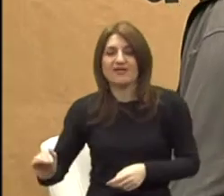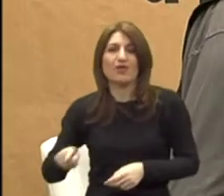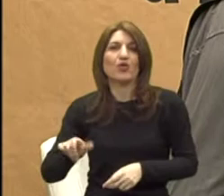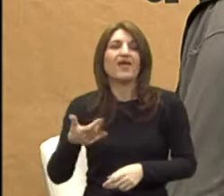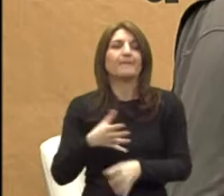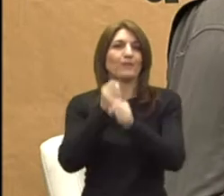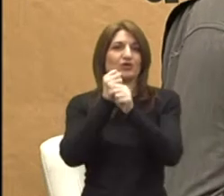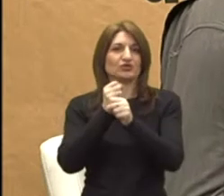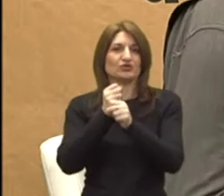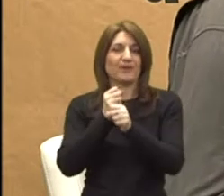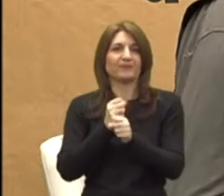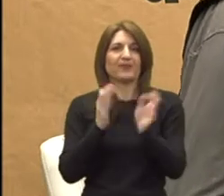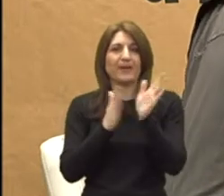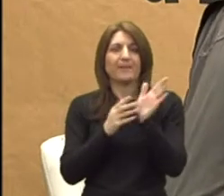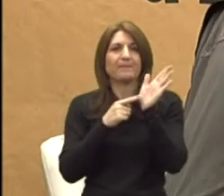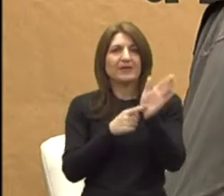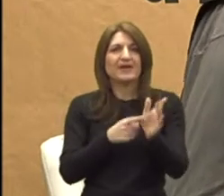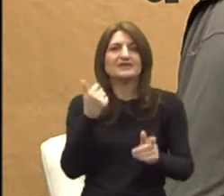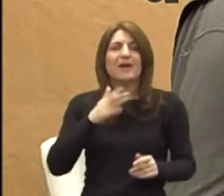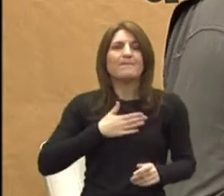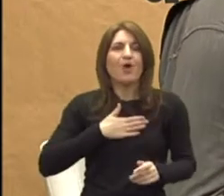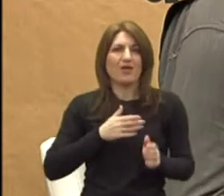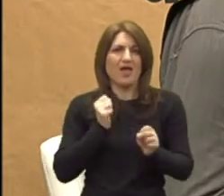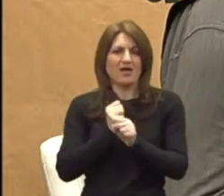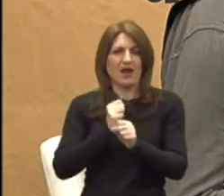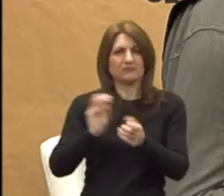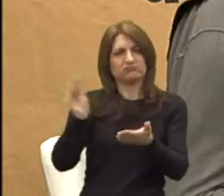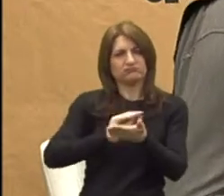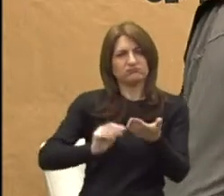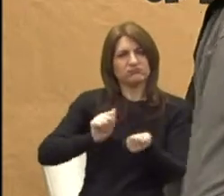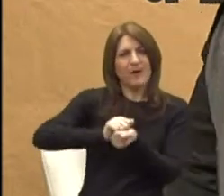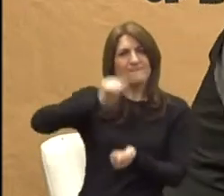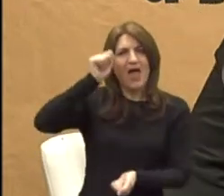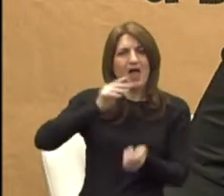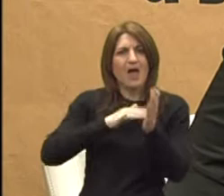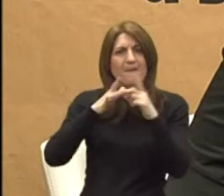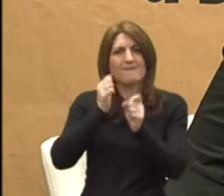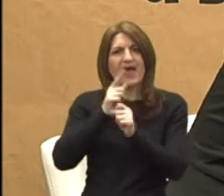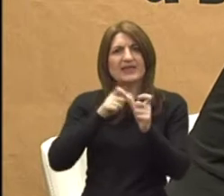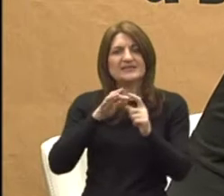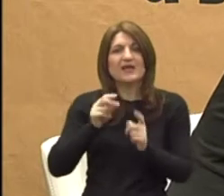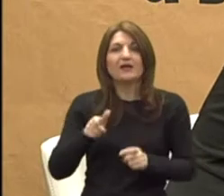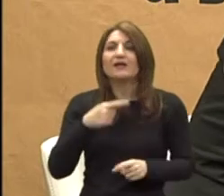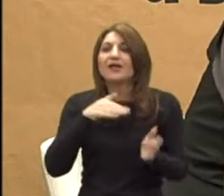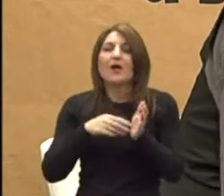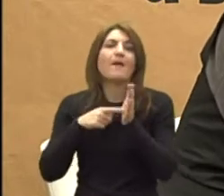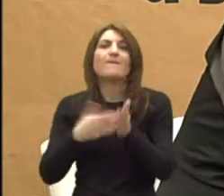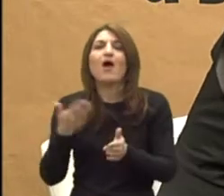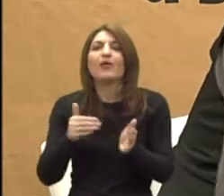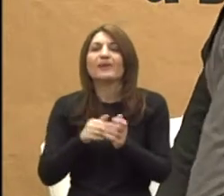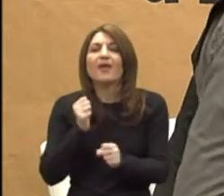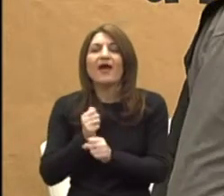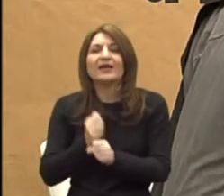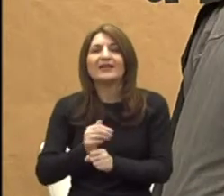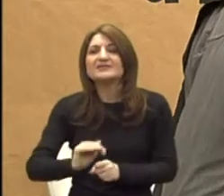Primjer mogu reći, znači, pri izredi svog magistratskog rada, ja sam obitelj kao neko ko će pokazati roditelju kako raditi s djetetom koji ima